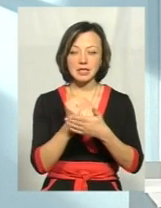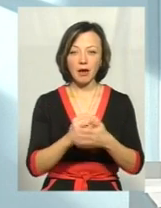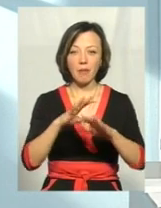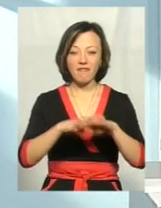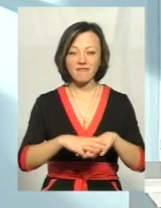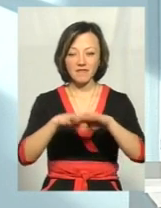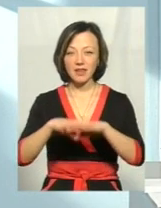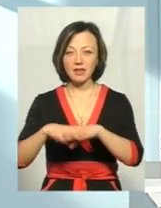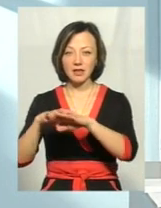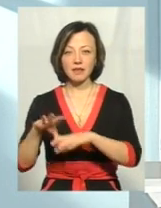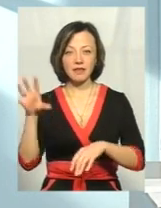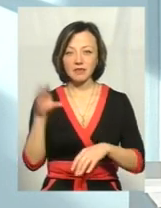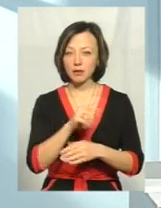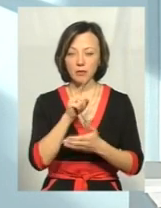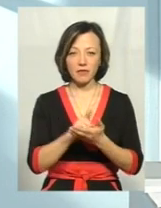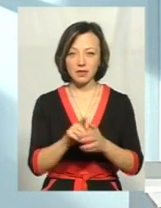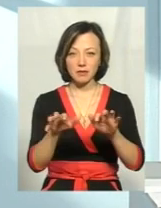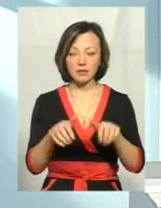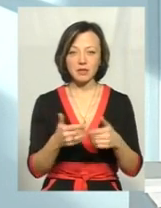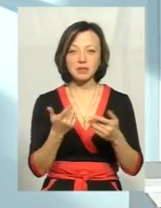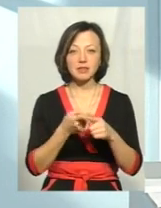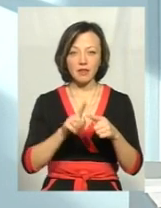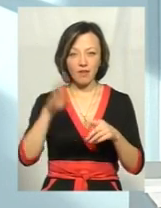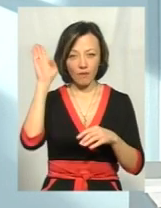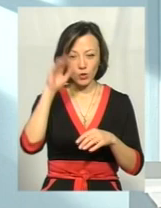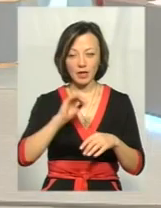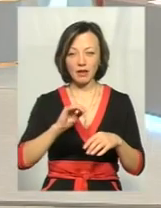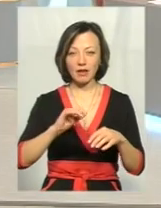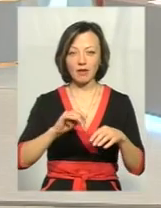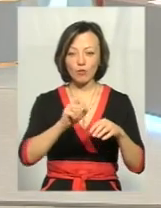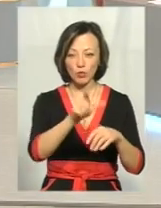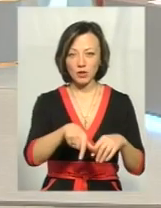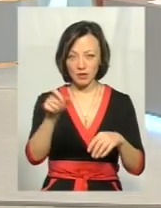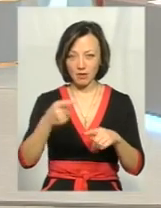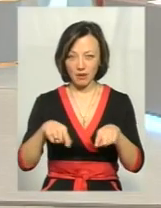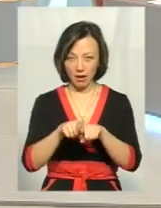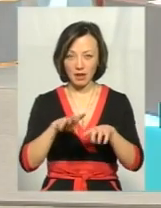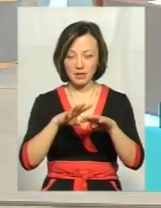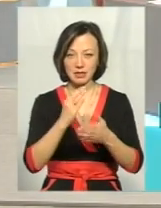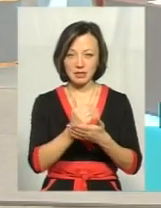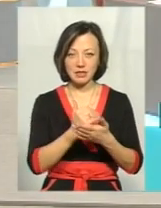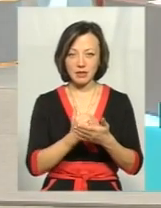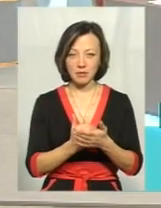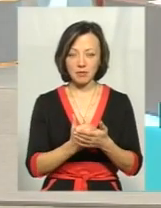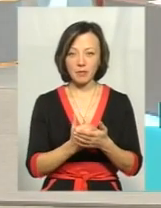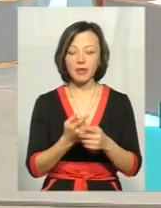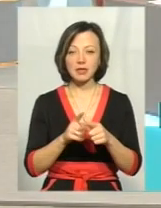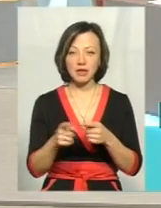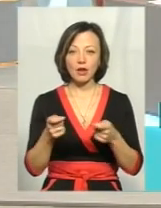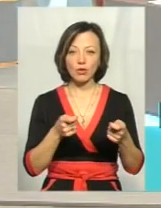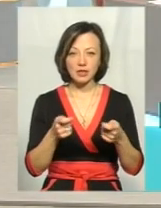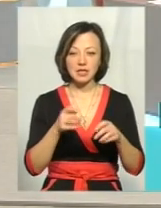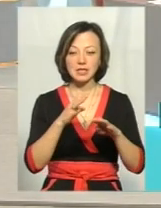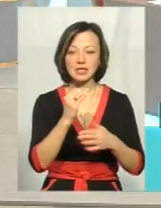і там всі не повинні забиратися. То цій воді на розлив стоїть така система фільтрів? Вона регулюється. Вона регулюється. Та система